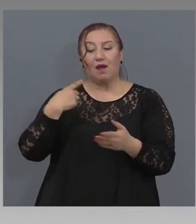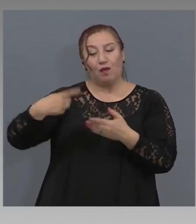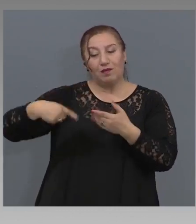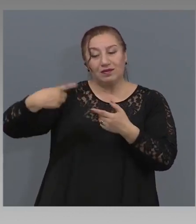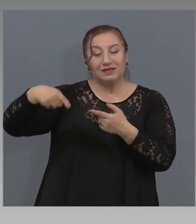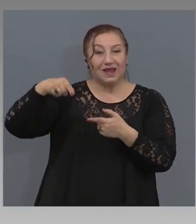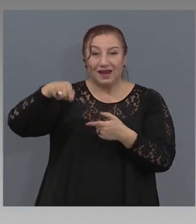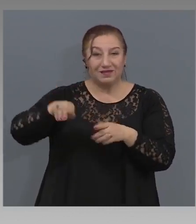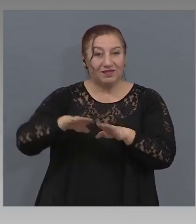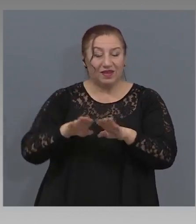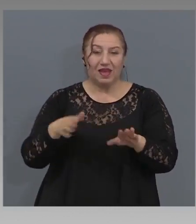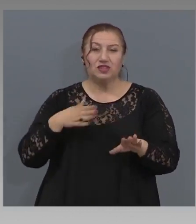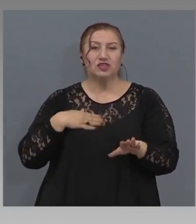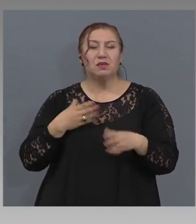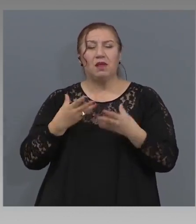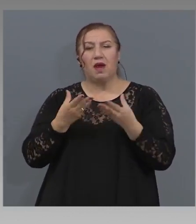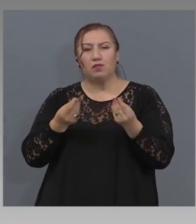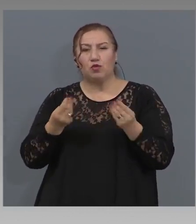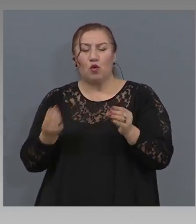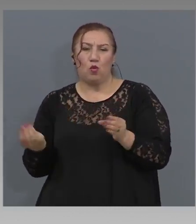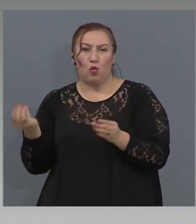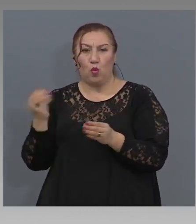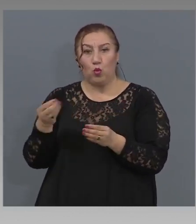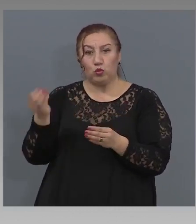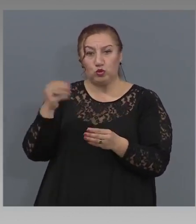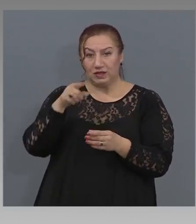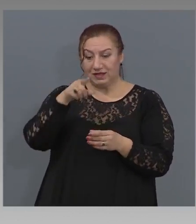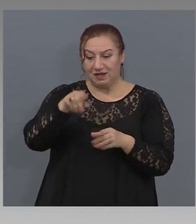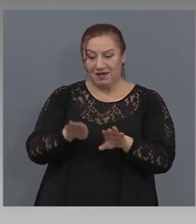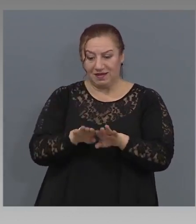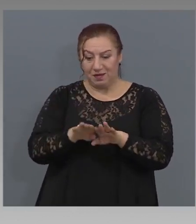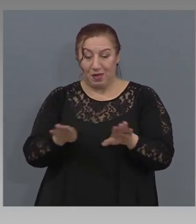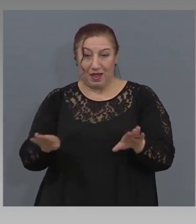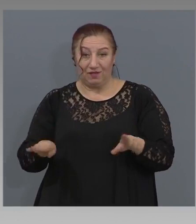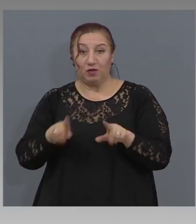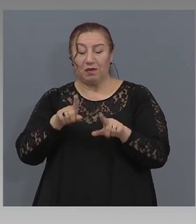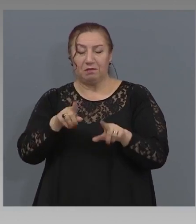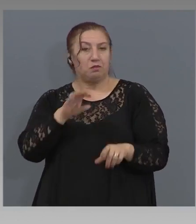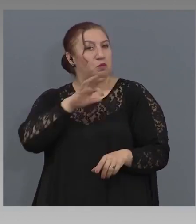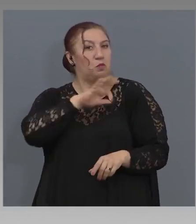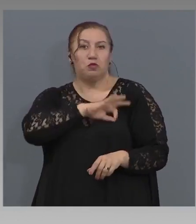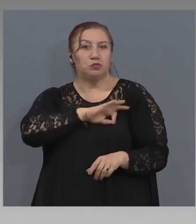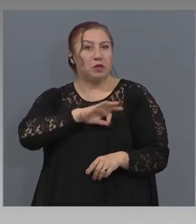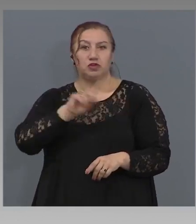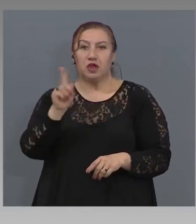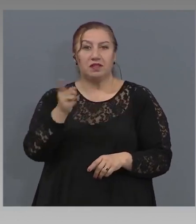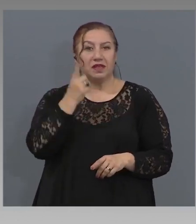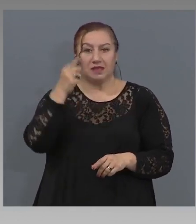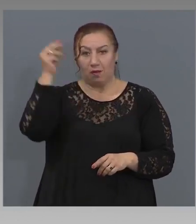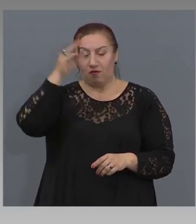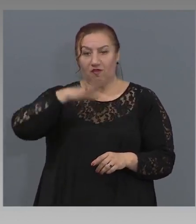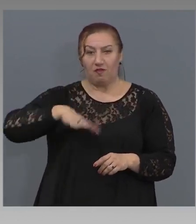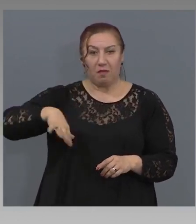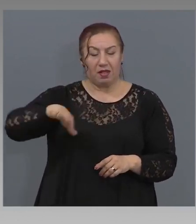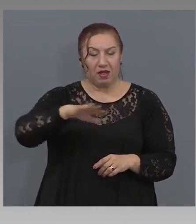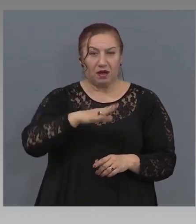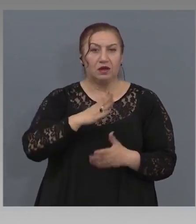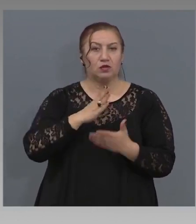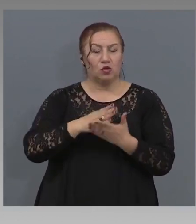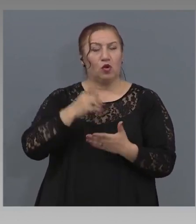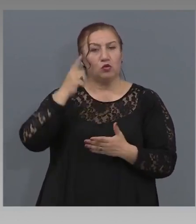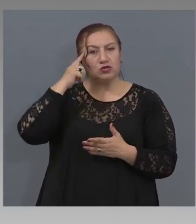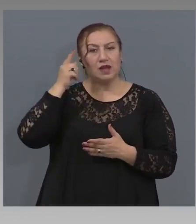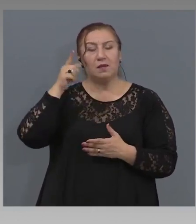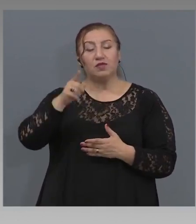други ще има участници в тази платформа и тя ще е успешен пример, може би не само в България. Колкото знам, тук го пропуснахте, но това е